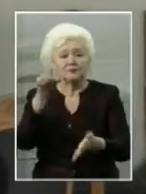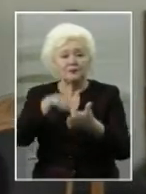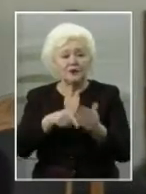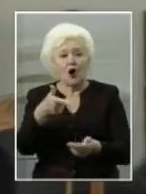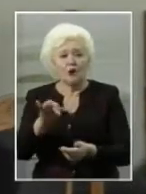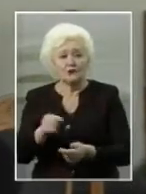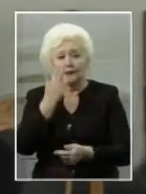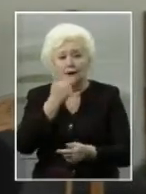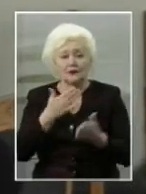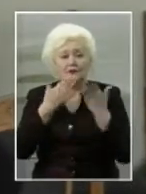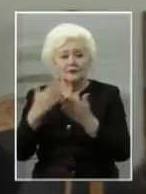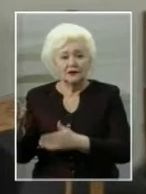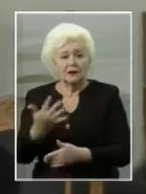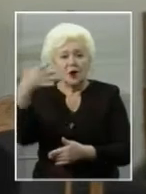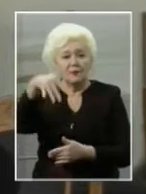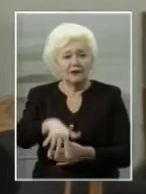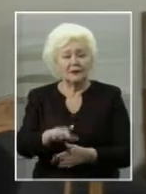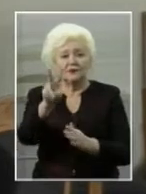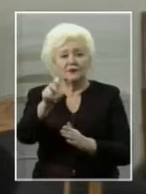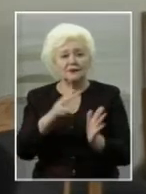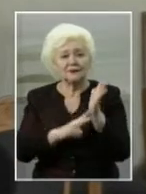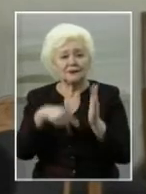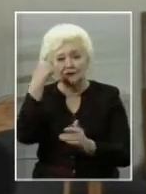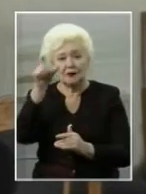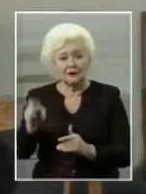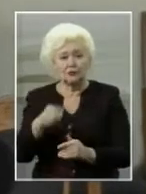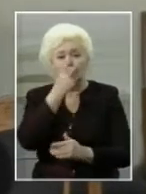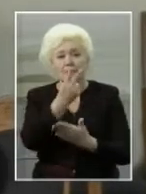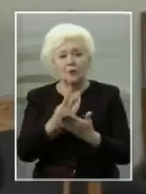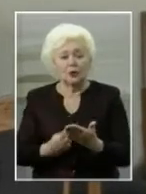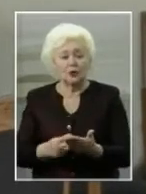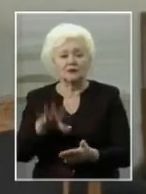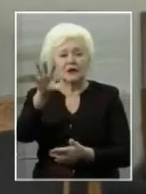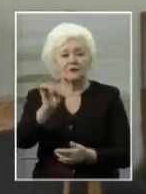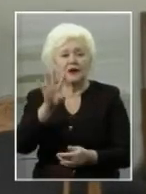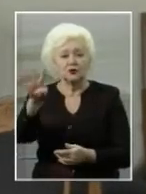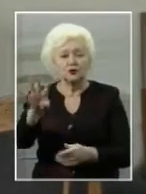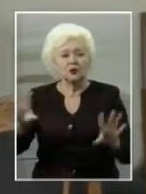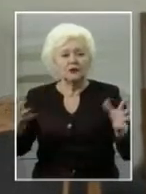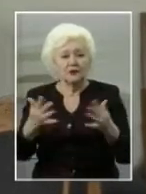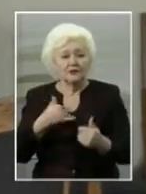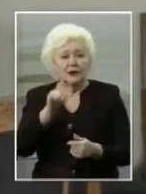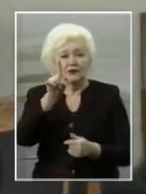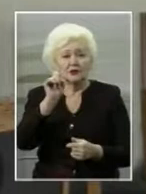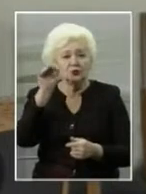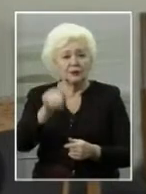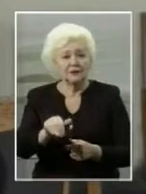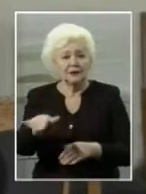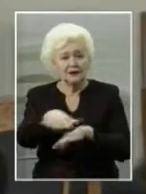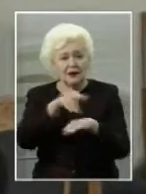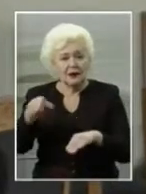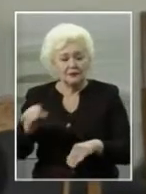ГРВІ та грипу звернулося 5270 осіб. Це показник 504 випадки на 100 тисяч населення.